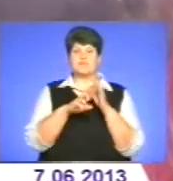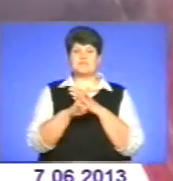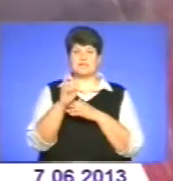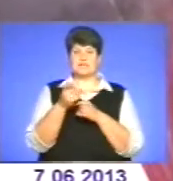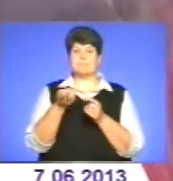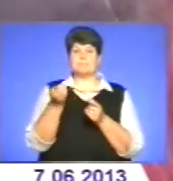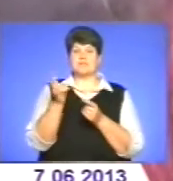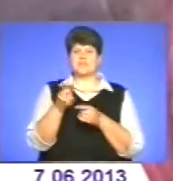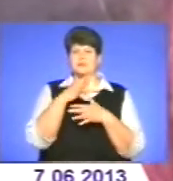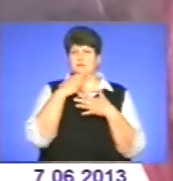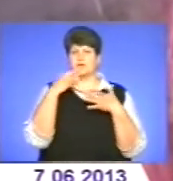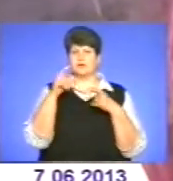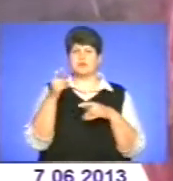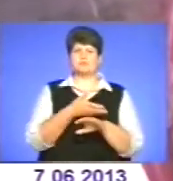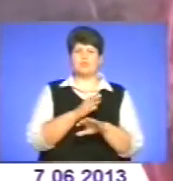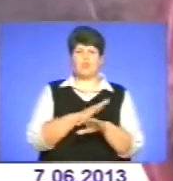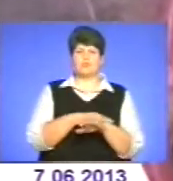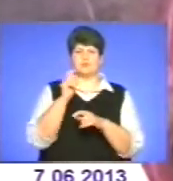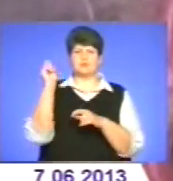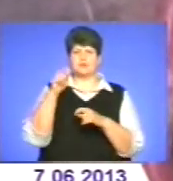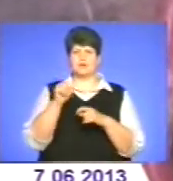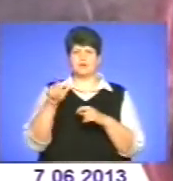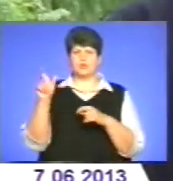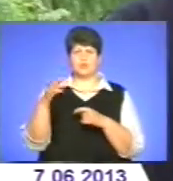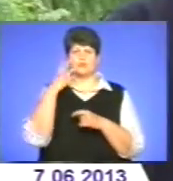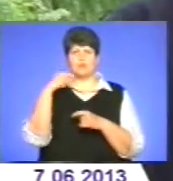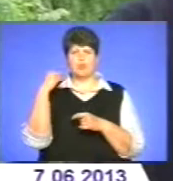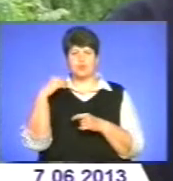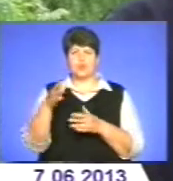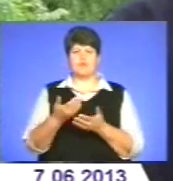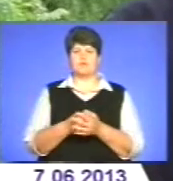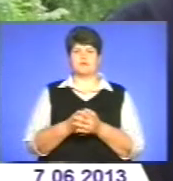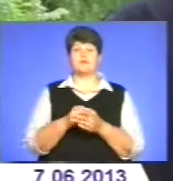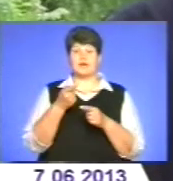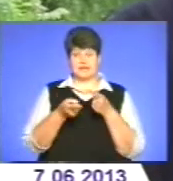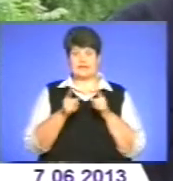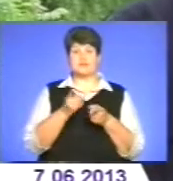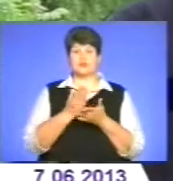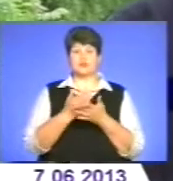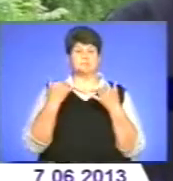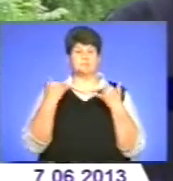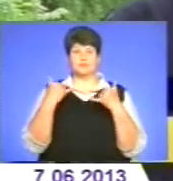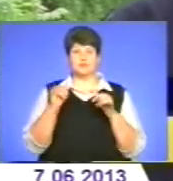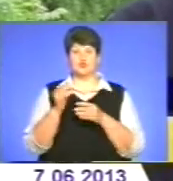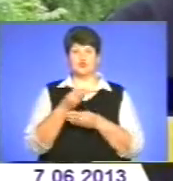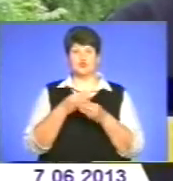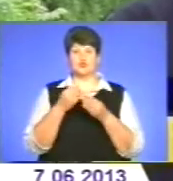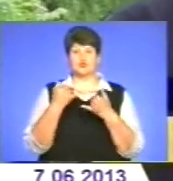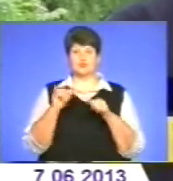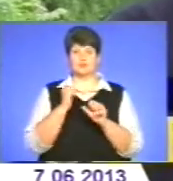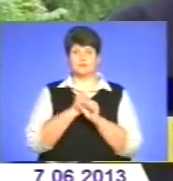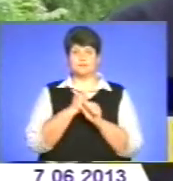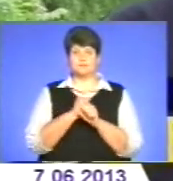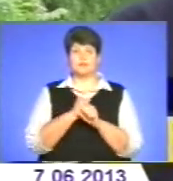вірні не тільки з України, а й з Польщі, Білорусі та Молдови. Ікона дійсно є чудотворна, виявляє своє милість,